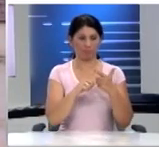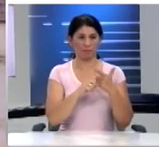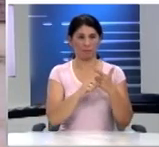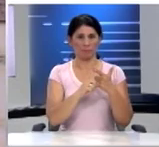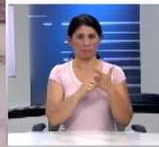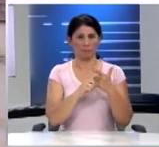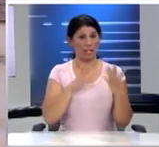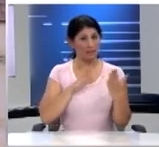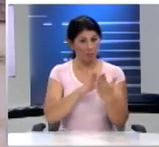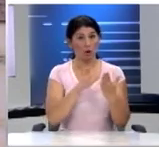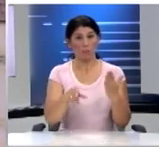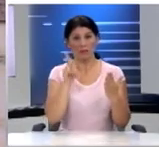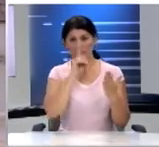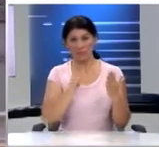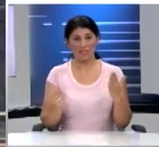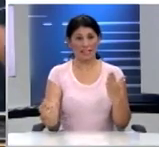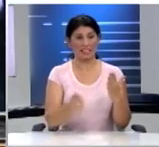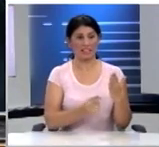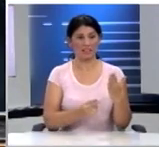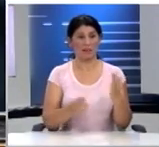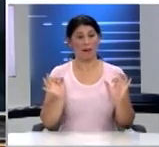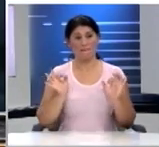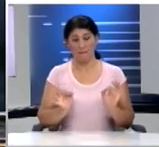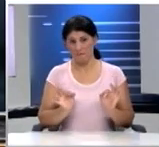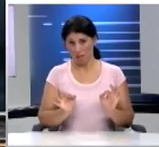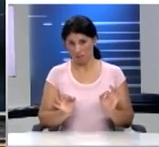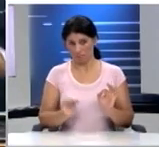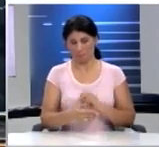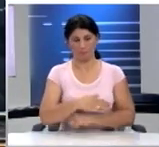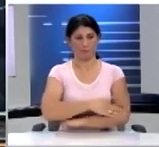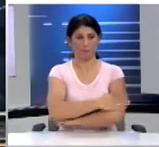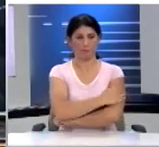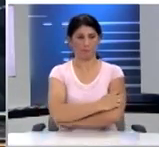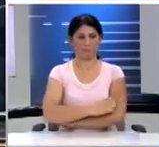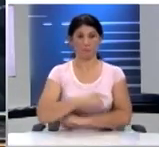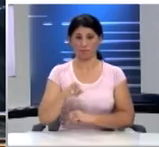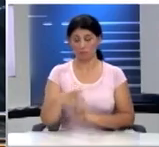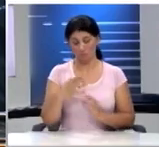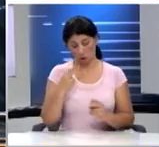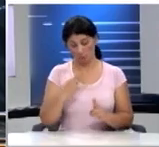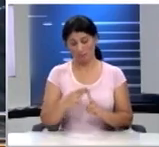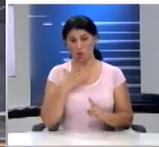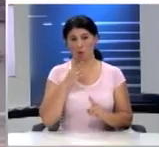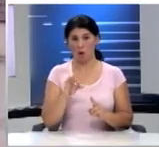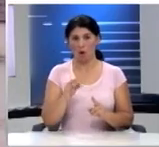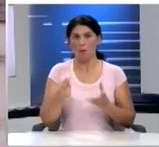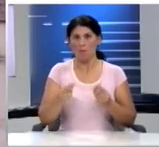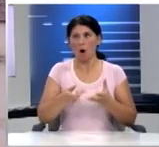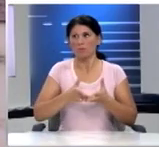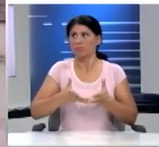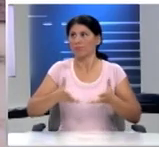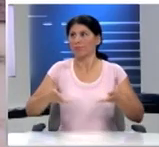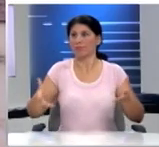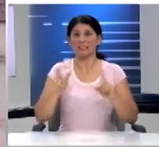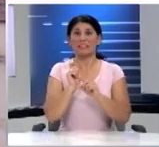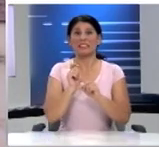αντιμετώπισή τους. Βέβαια, είναι επίμαχο λόγω της έκτασης που έχει πάρει